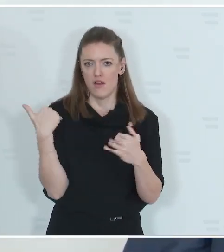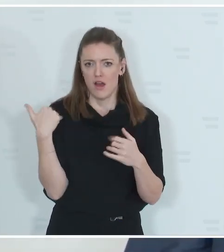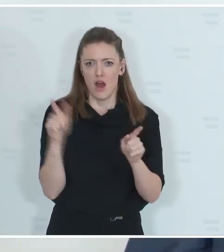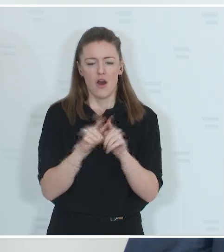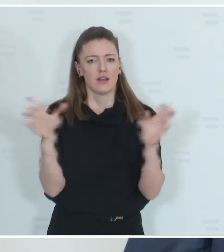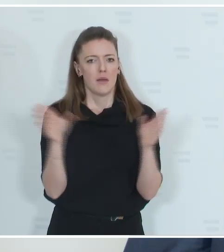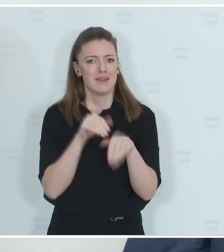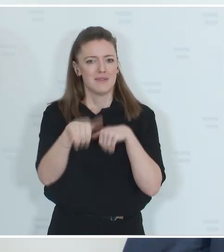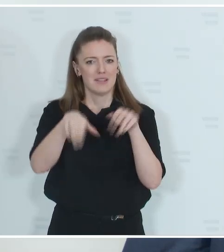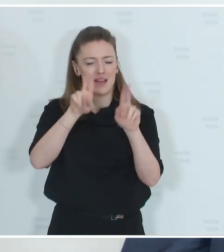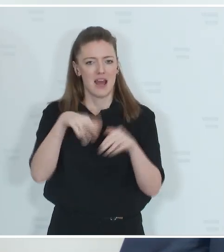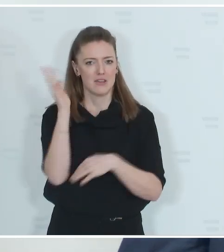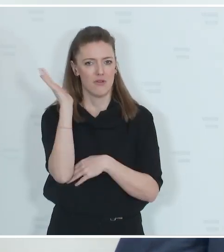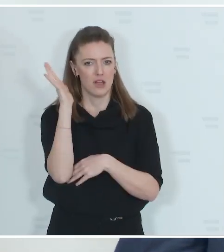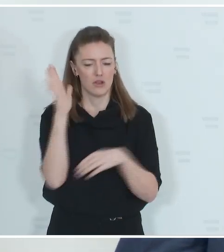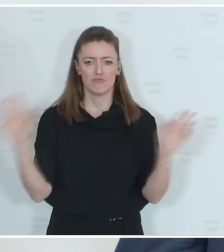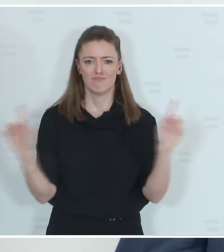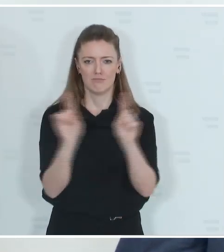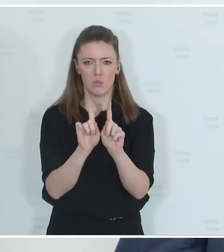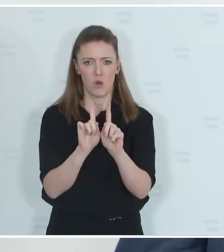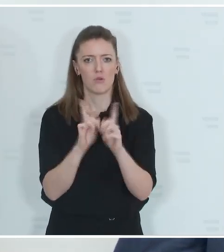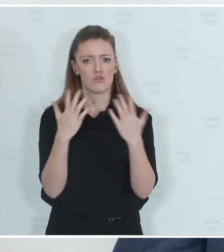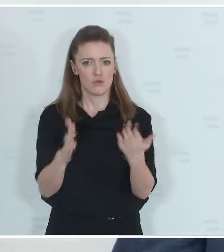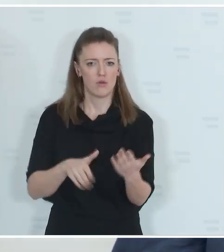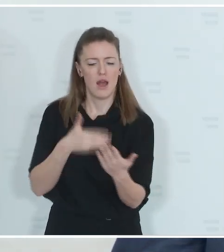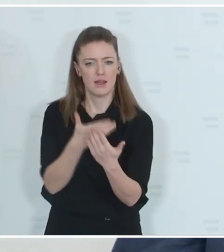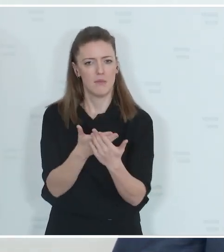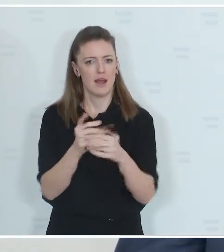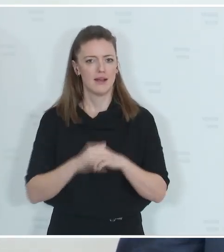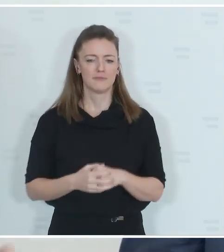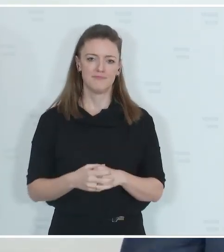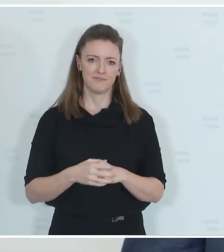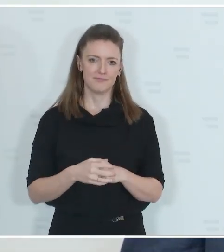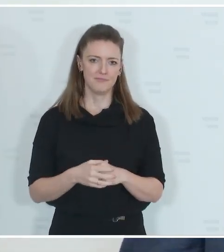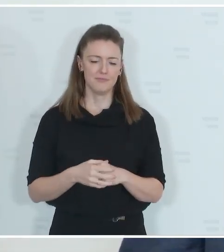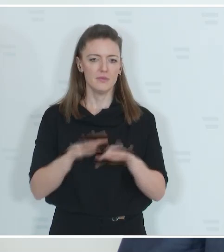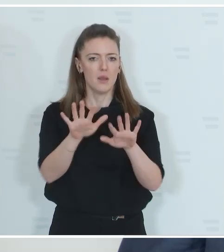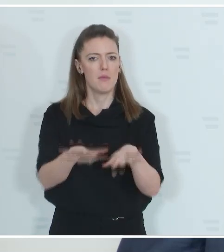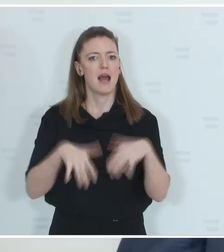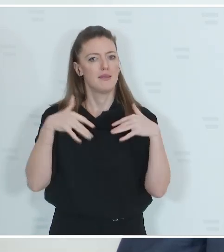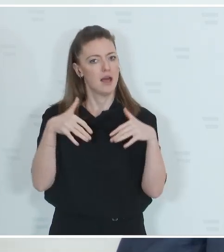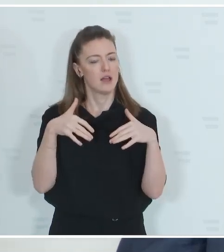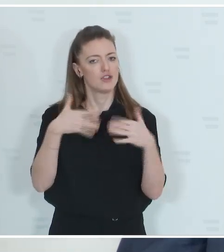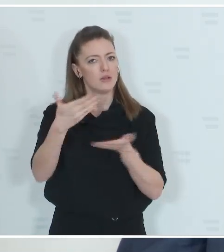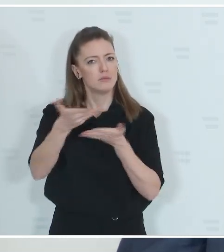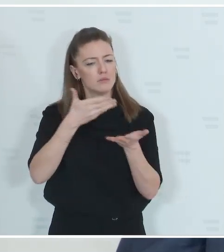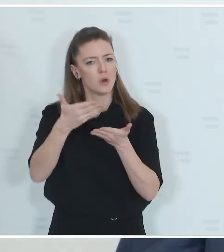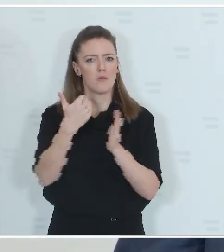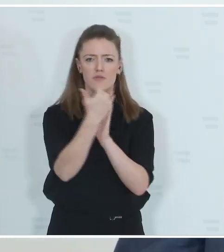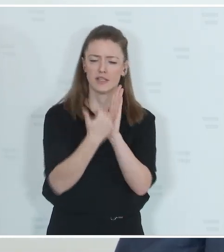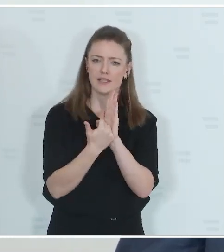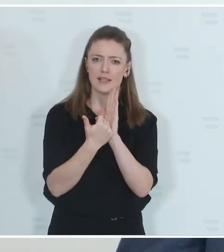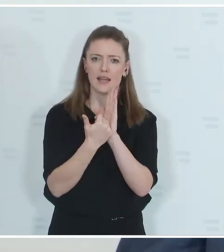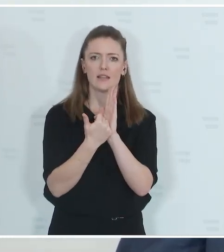Ministerratsvortrag ihn zur Beschlussfassung eingebracht. Wir werden die parlamentarische Behandlung dieses Gesetzes